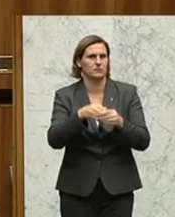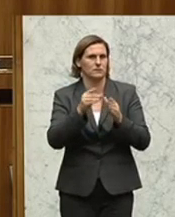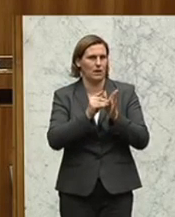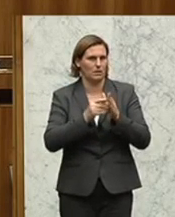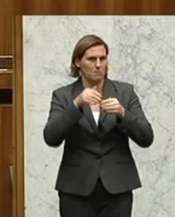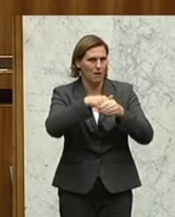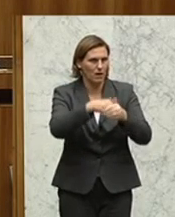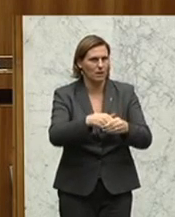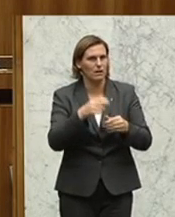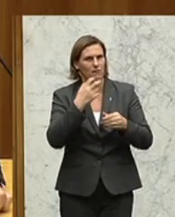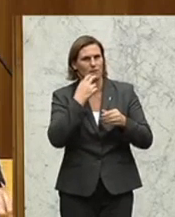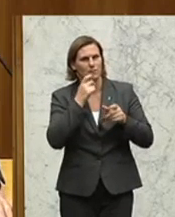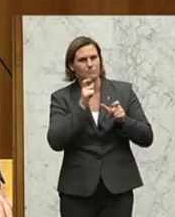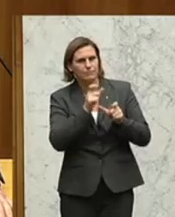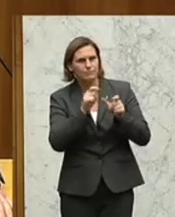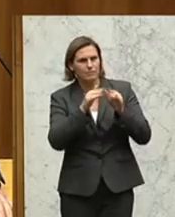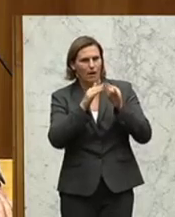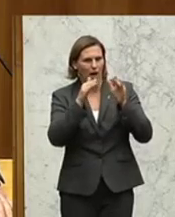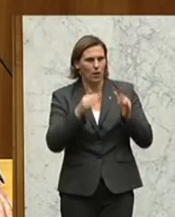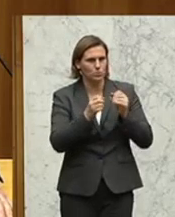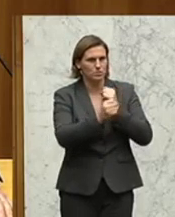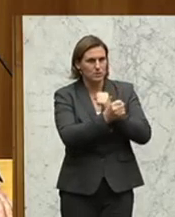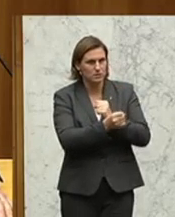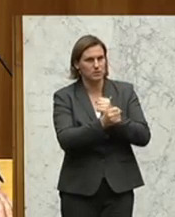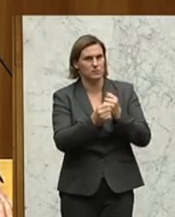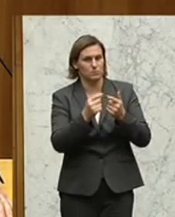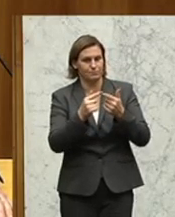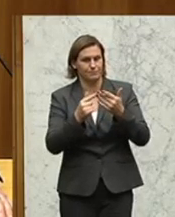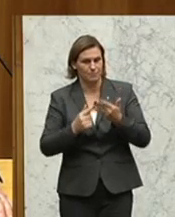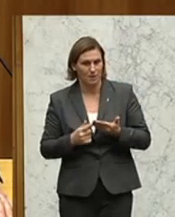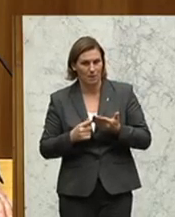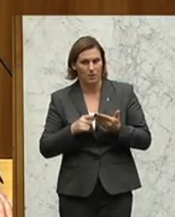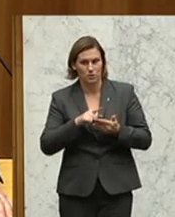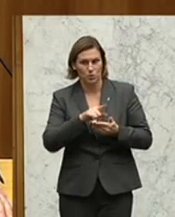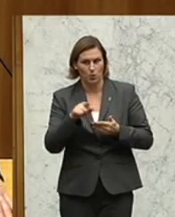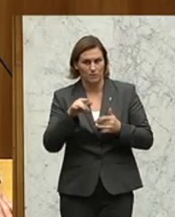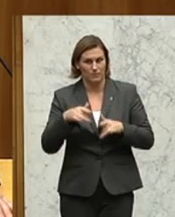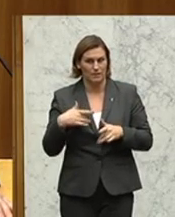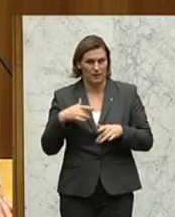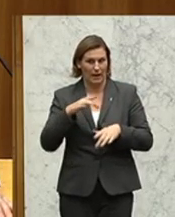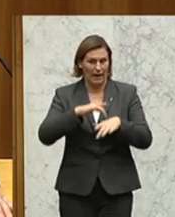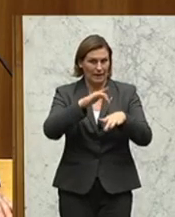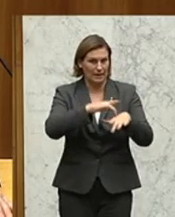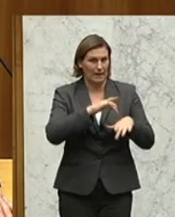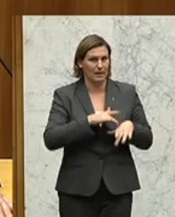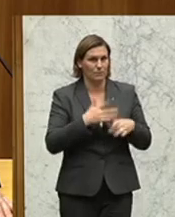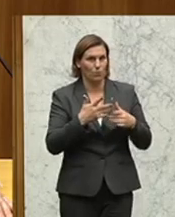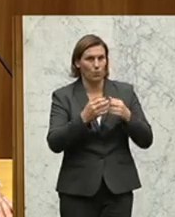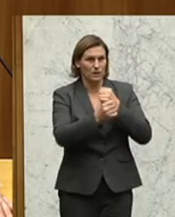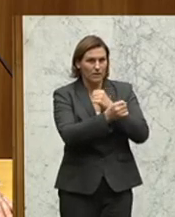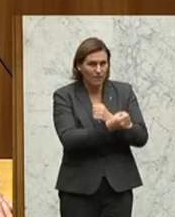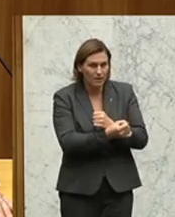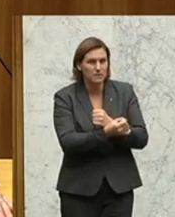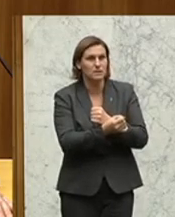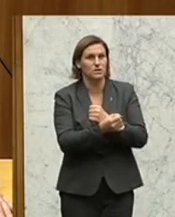will präventiv Hausarrest verhängen und, und, und. Dort aber, wo die Hotspots in Österreich werden, in den Gefängnissen, wo die